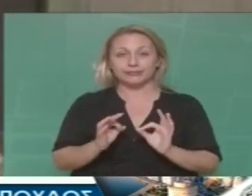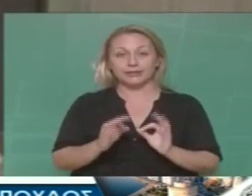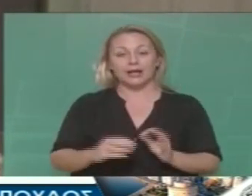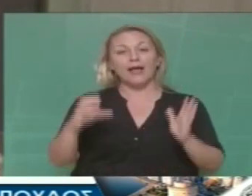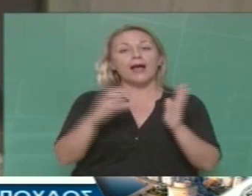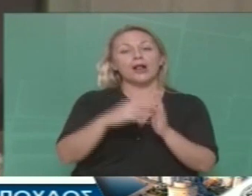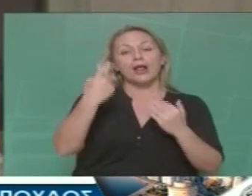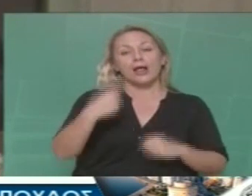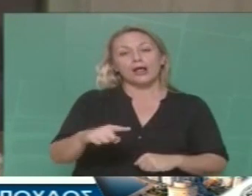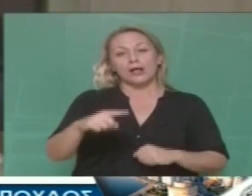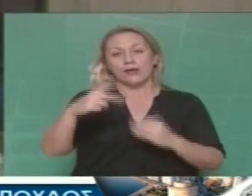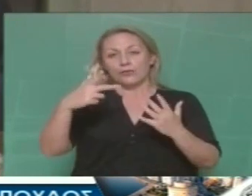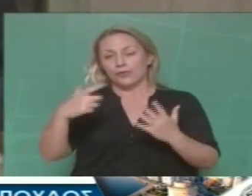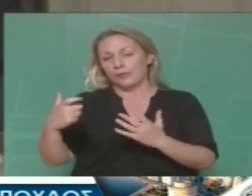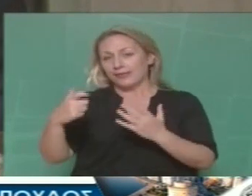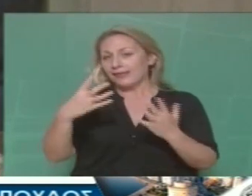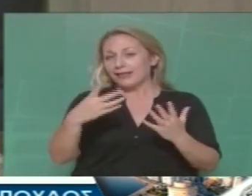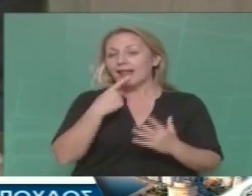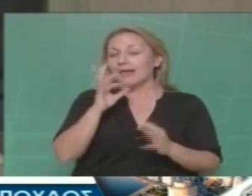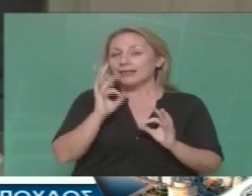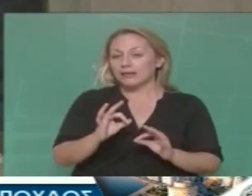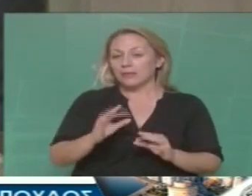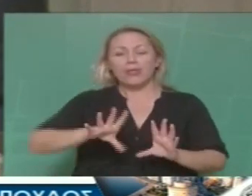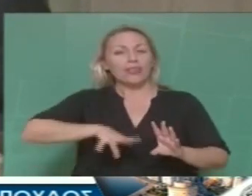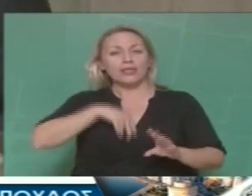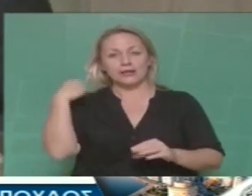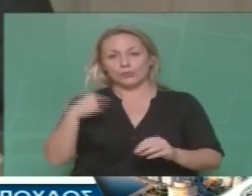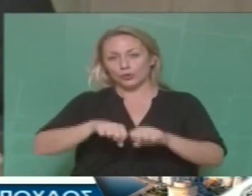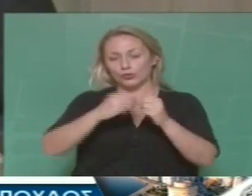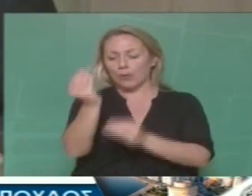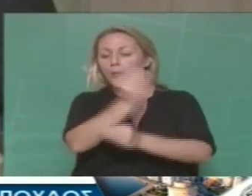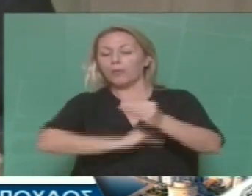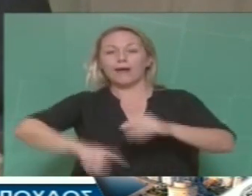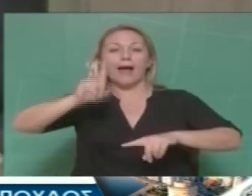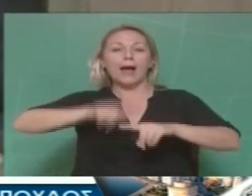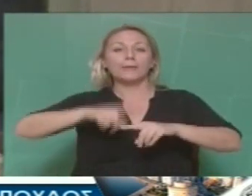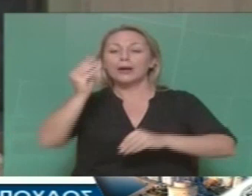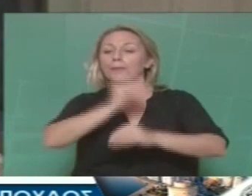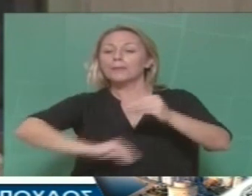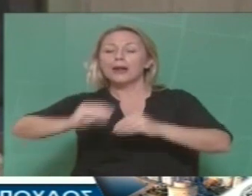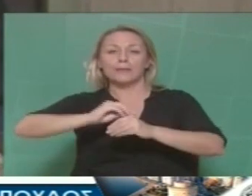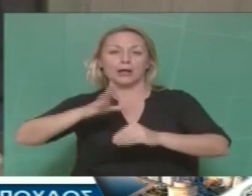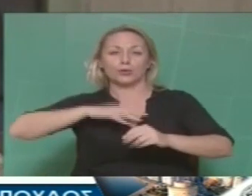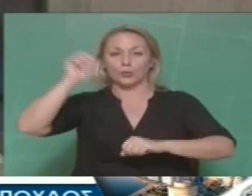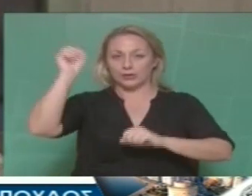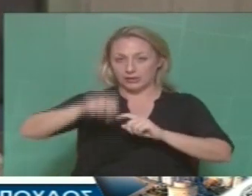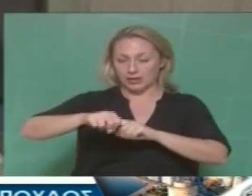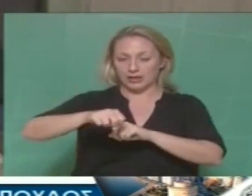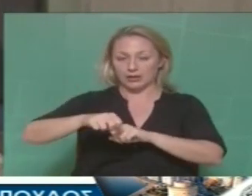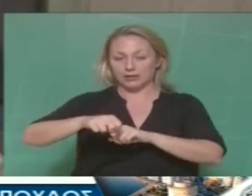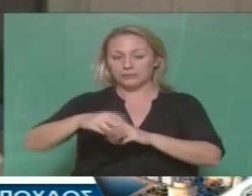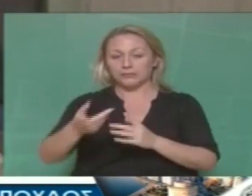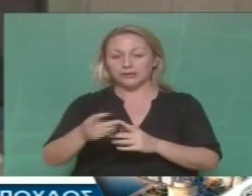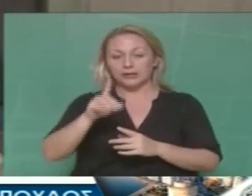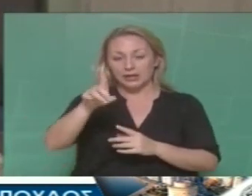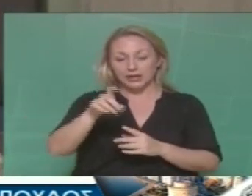Ότι χωρίς καμιά ιδιαίτερα αυξημένη πλειοψηφία του Δημοτικού Συμβουλίου, είμαι μια απλή πλειοψηφία, η οποία μπορεί να